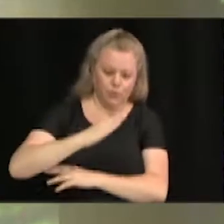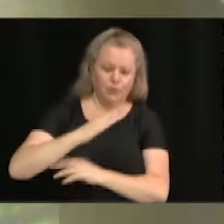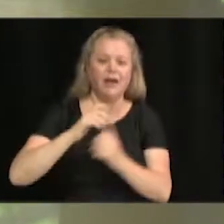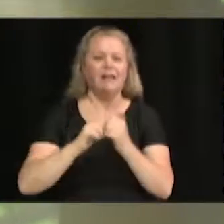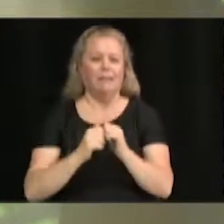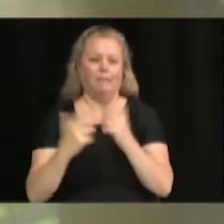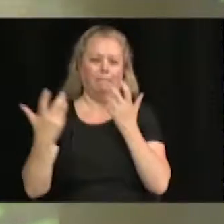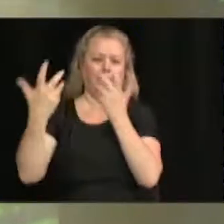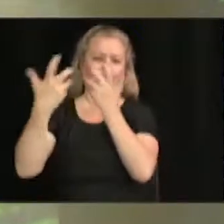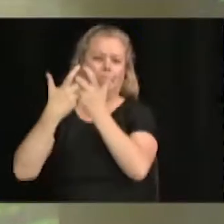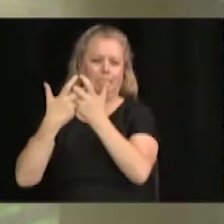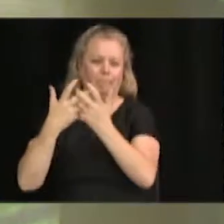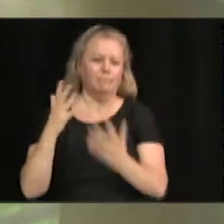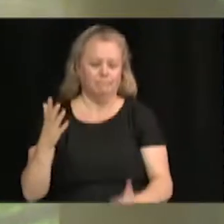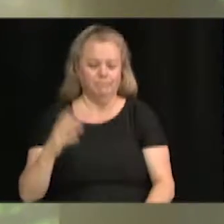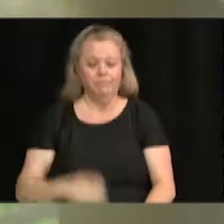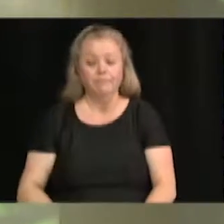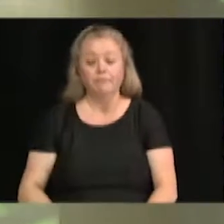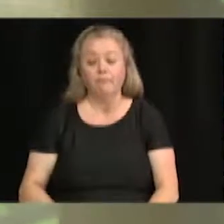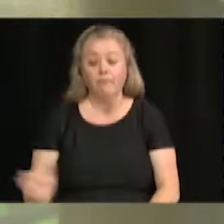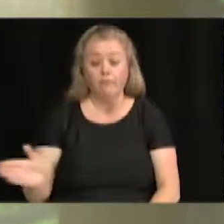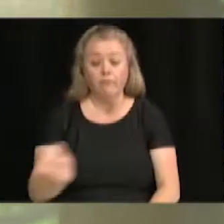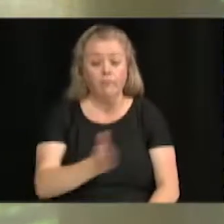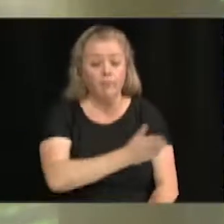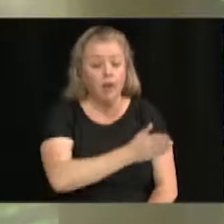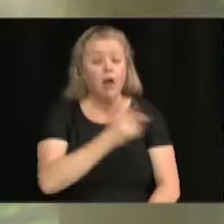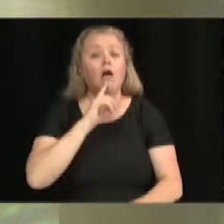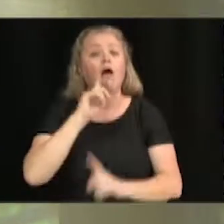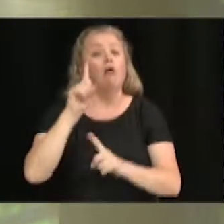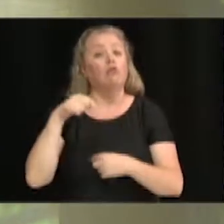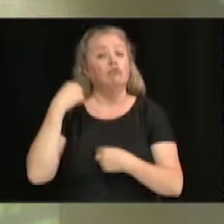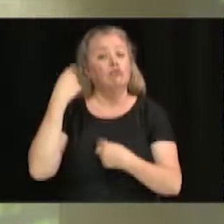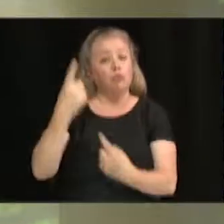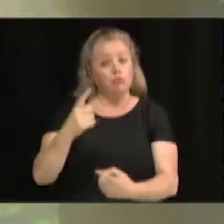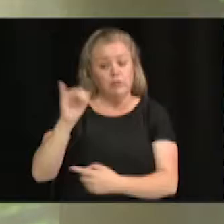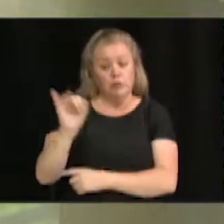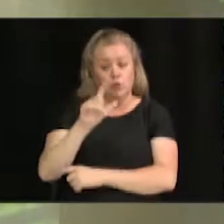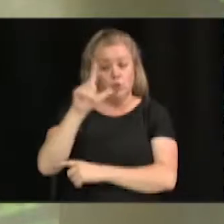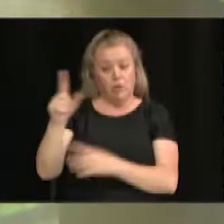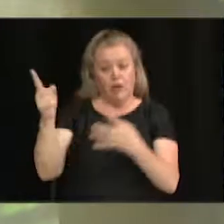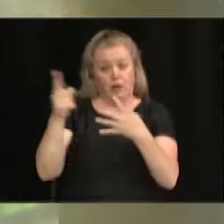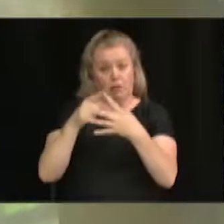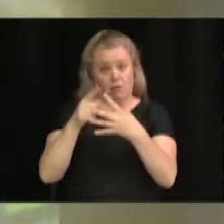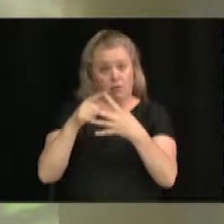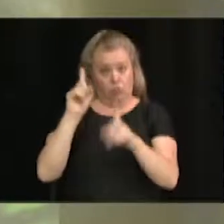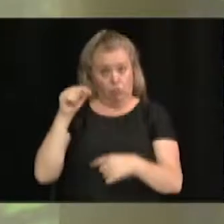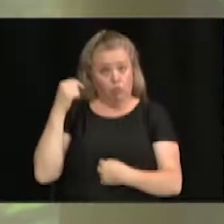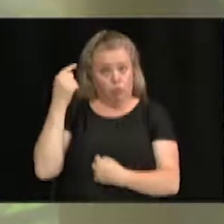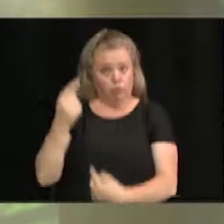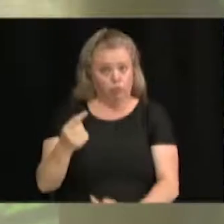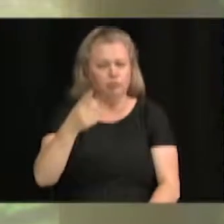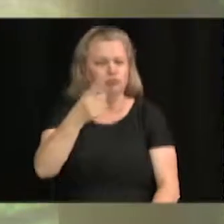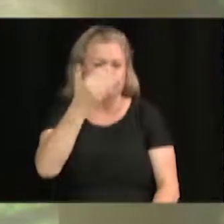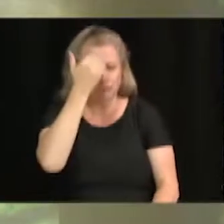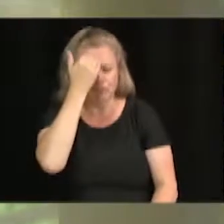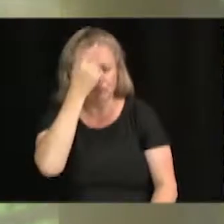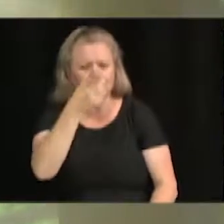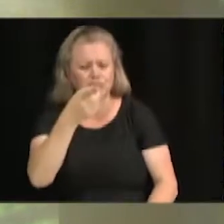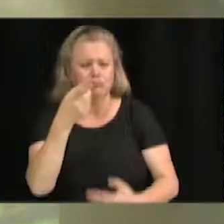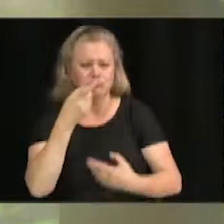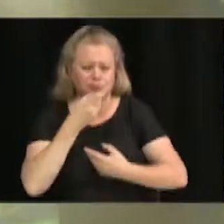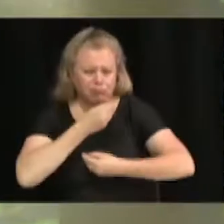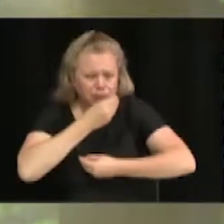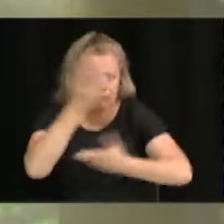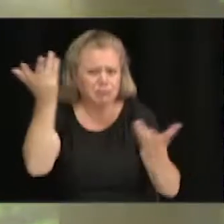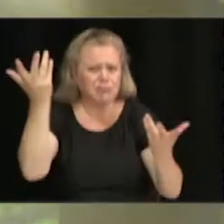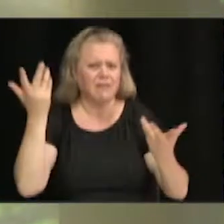Toujours du côté de la circulation, depuis le début juillet, vous avez sans doute remarqué, parce qu'on l'a annoncé, on a fait une conférence de presse à ce sujet-là, mais ça a